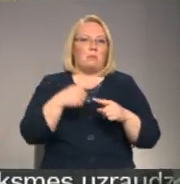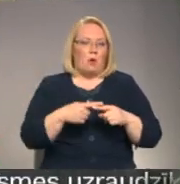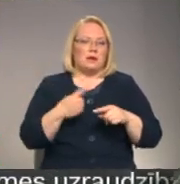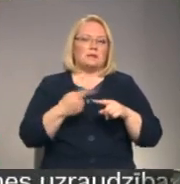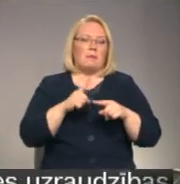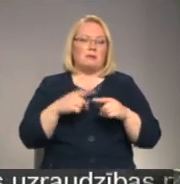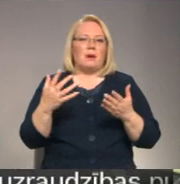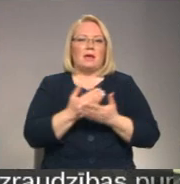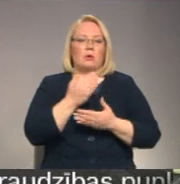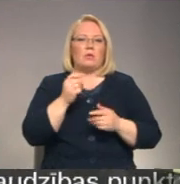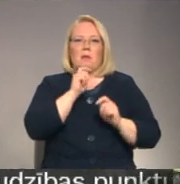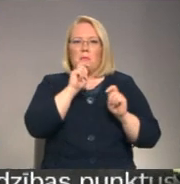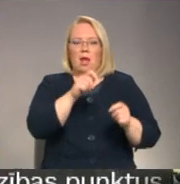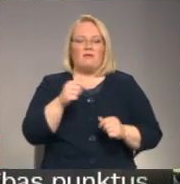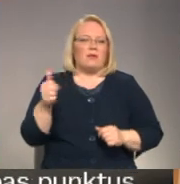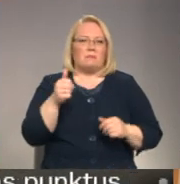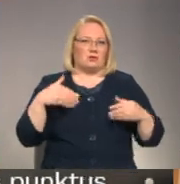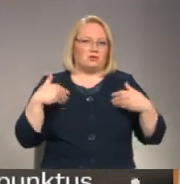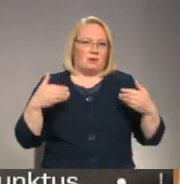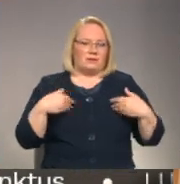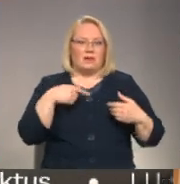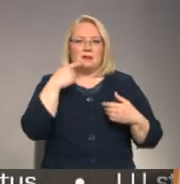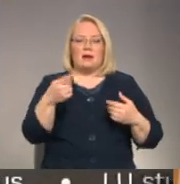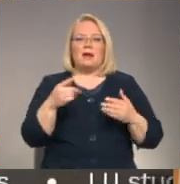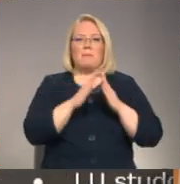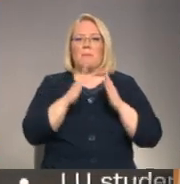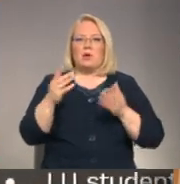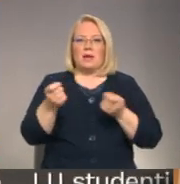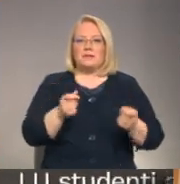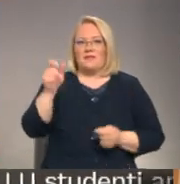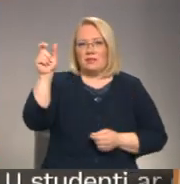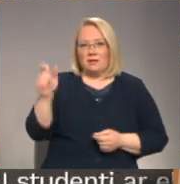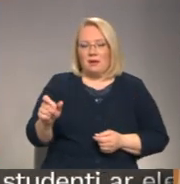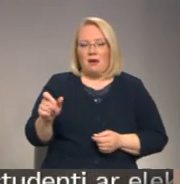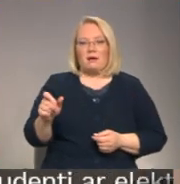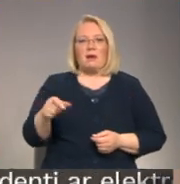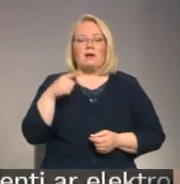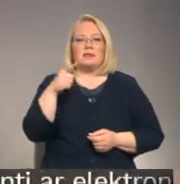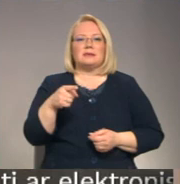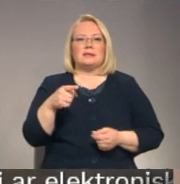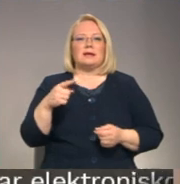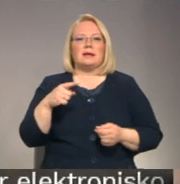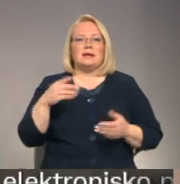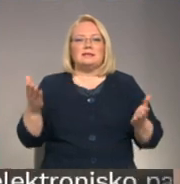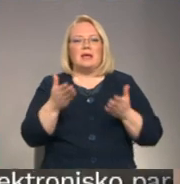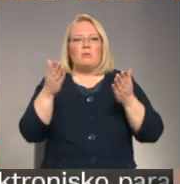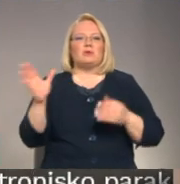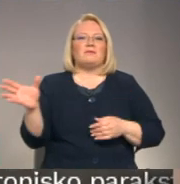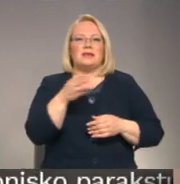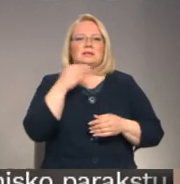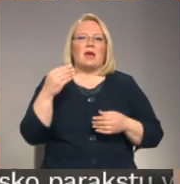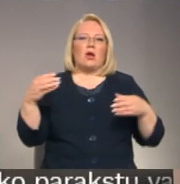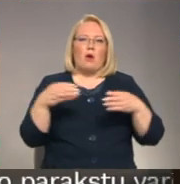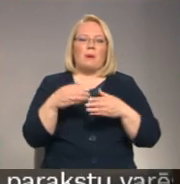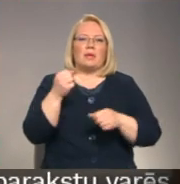tāpēc par iegūto balvu jo īpašu prieks. Kā atzīst bibliotekas vadītāja Jeļena Šapkova, tas ir stimuls visai komandai strādāt